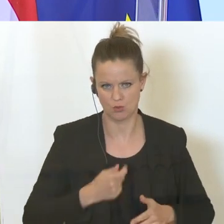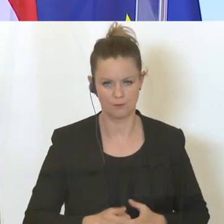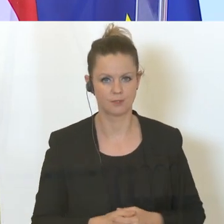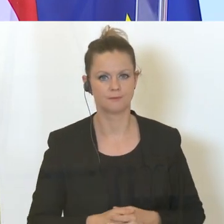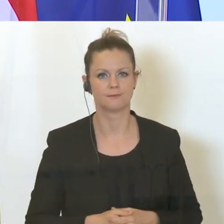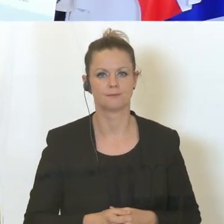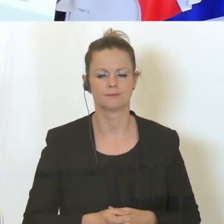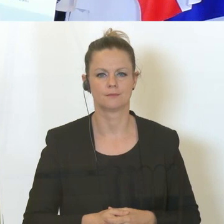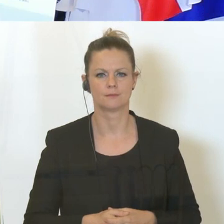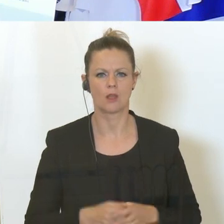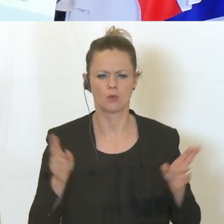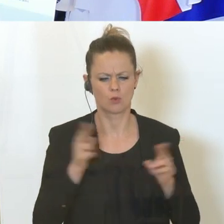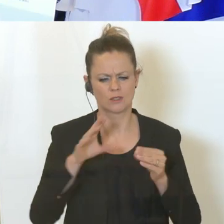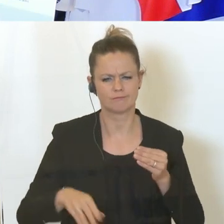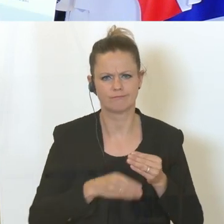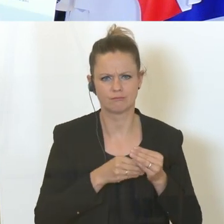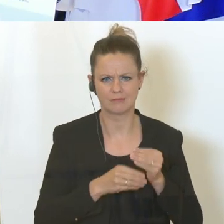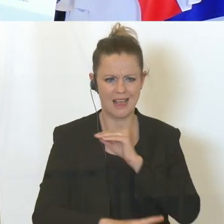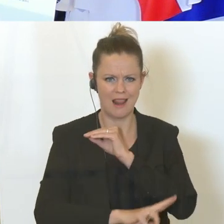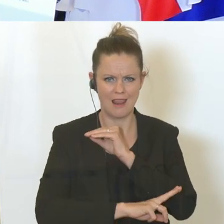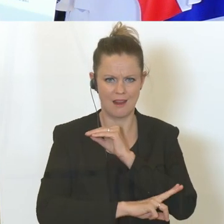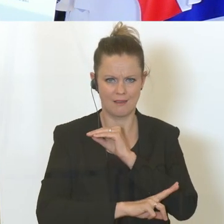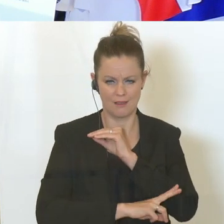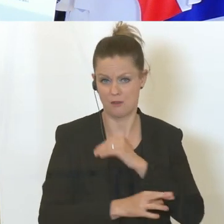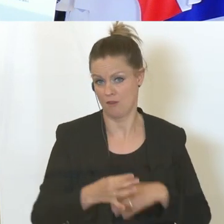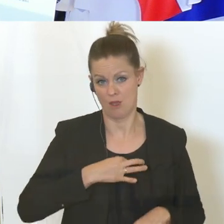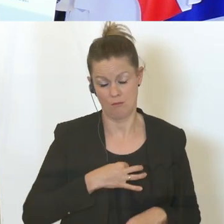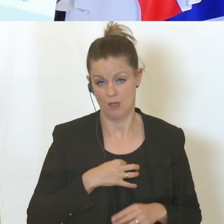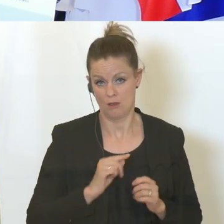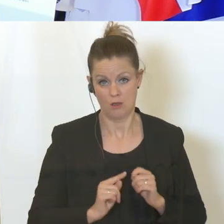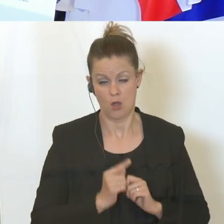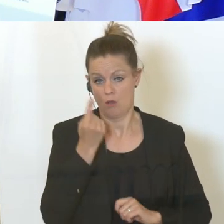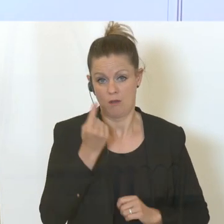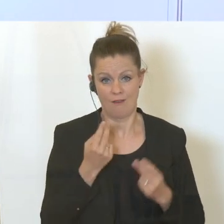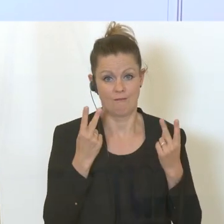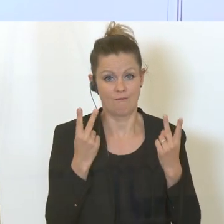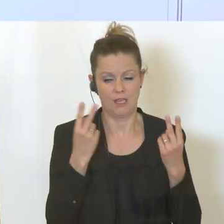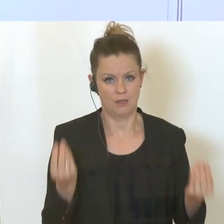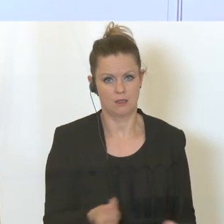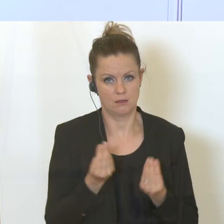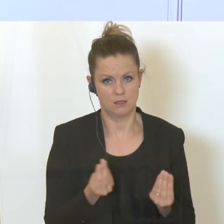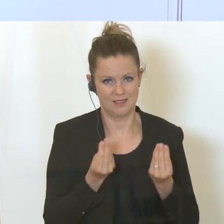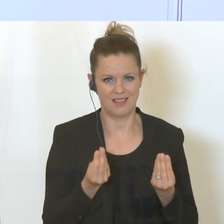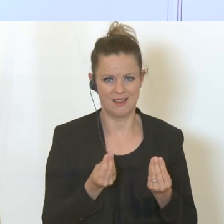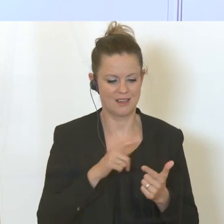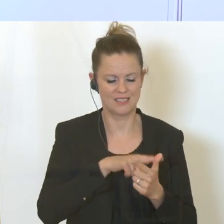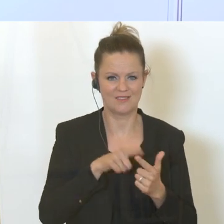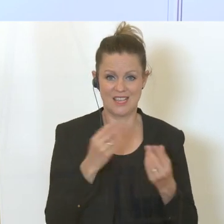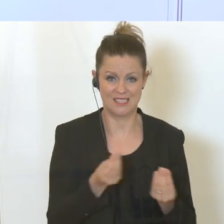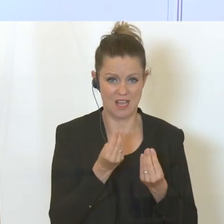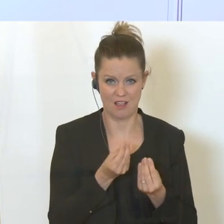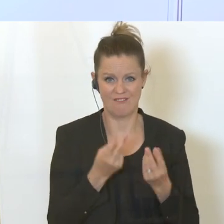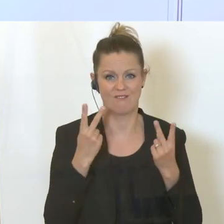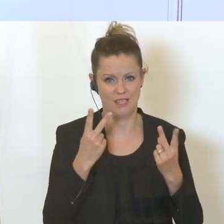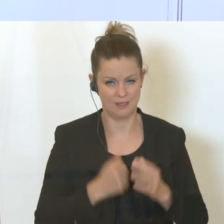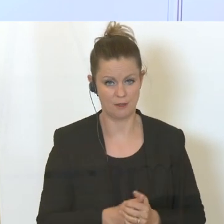Vielleicht darf ich noch etwas ergänzen zum Thema Lehrlinge. Sie wissen, es ist ein ganz großes Anliegen und es spielen hier zwei Dinge eine Rolle. Das